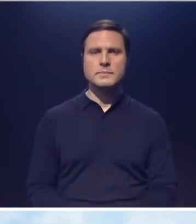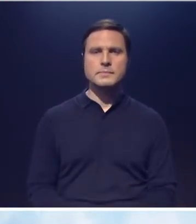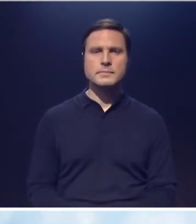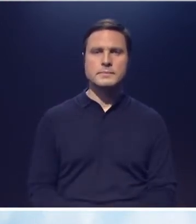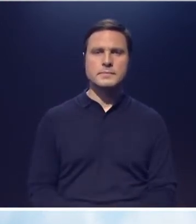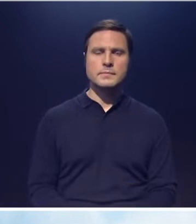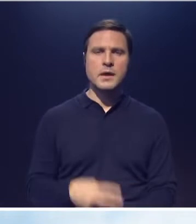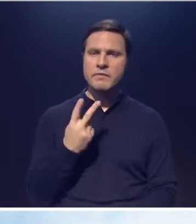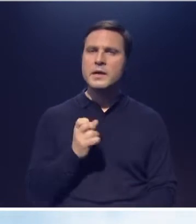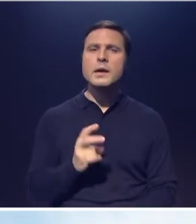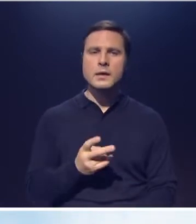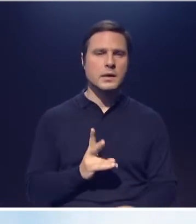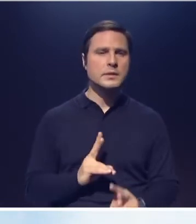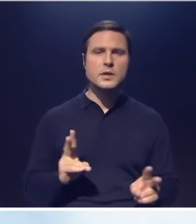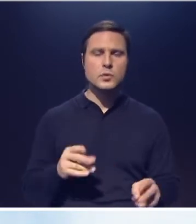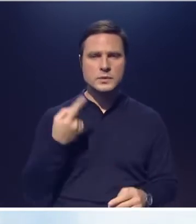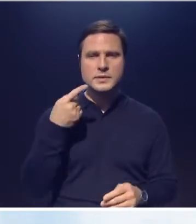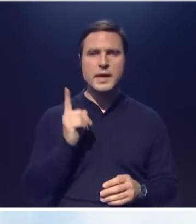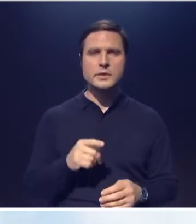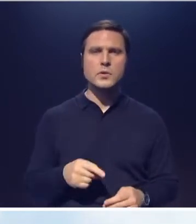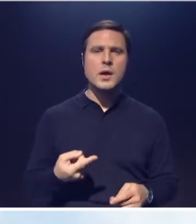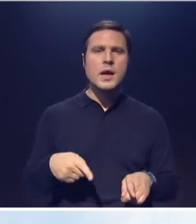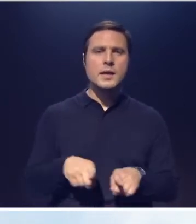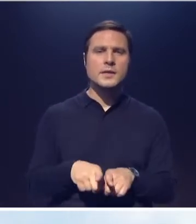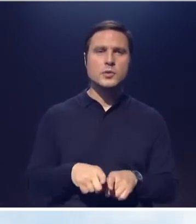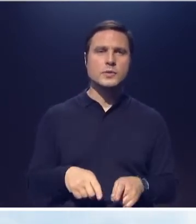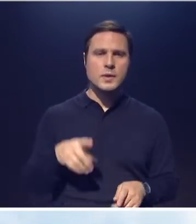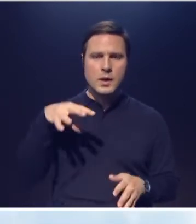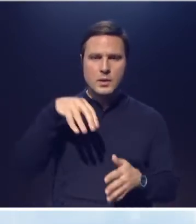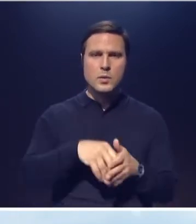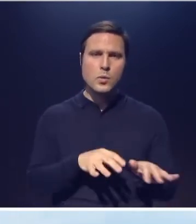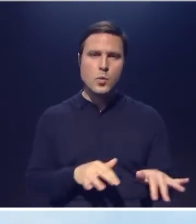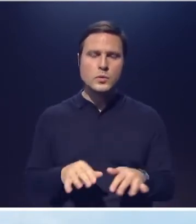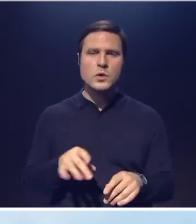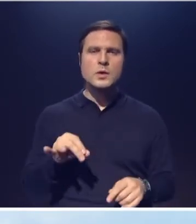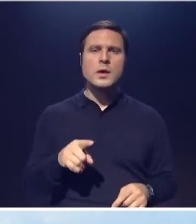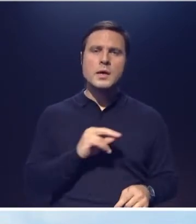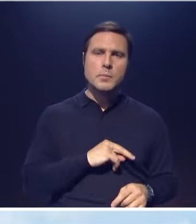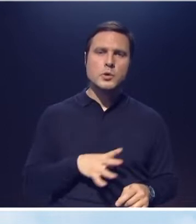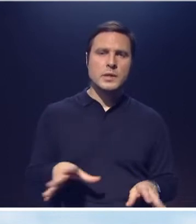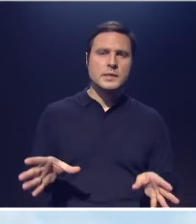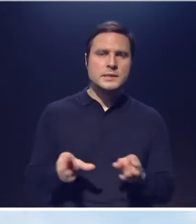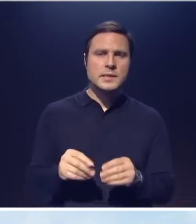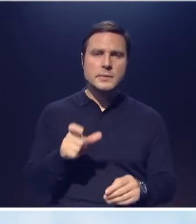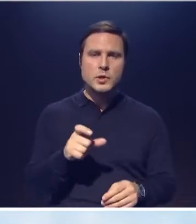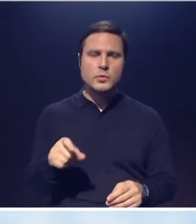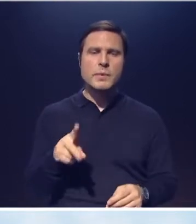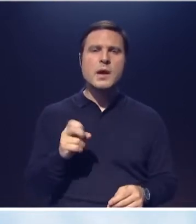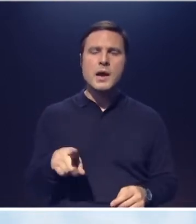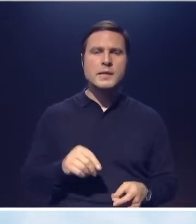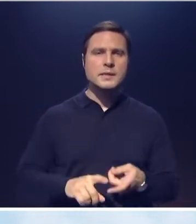Ну, как никто знаете эту кухню и работали с этими людьми. Расскажите, пожалуйста, насколько они